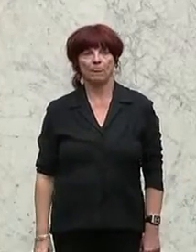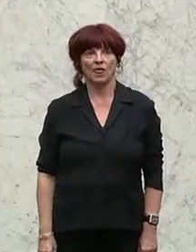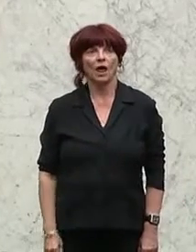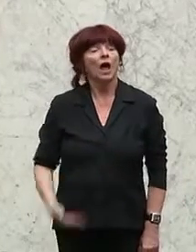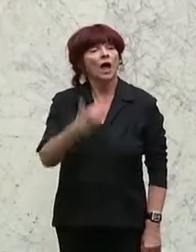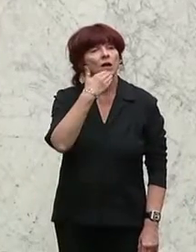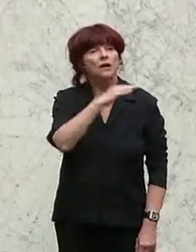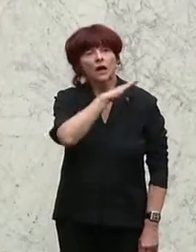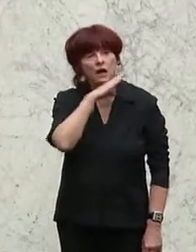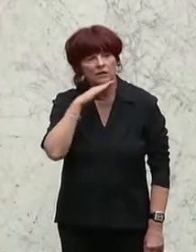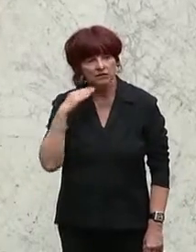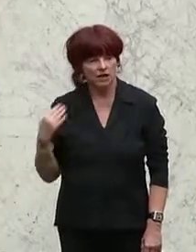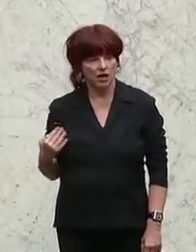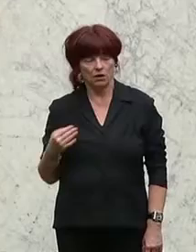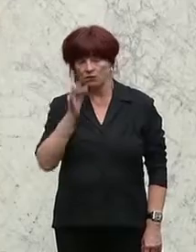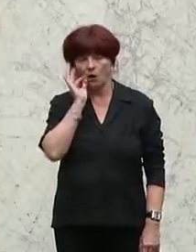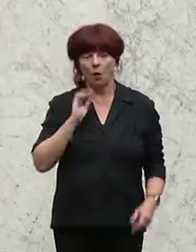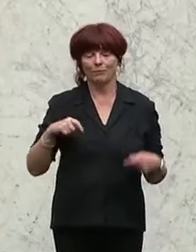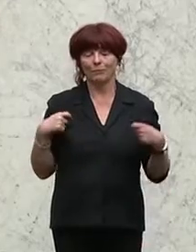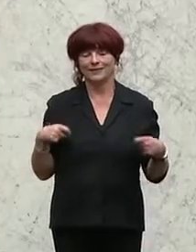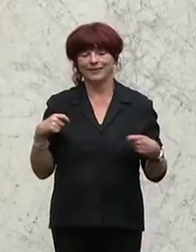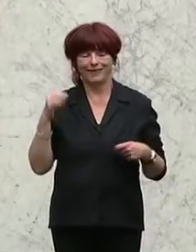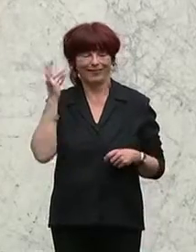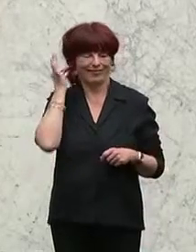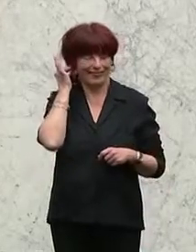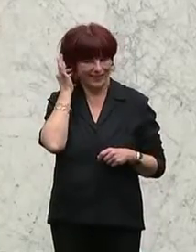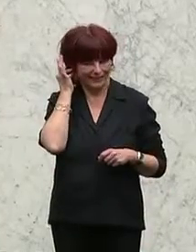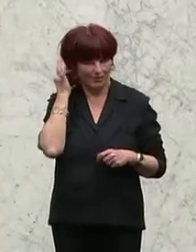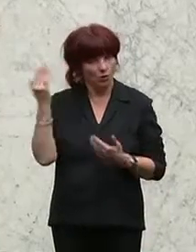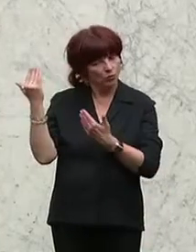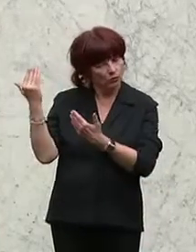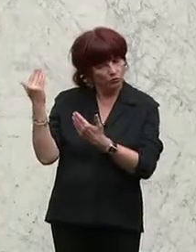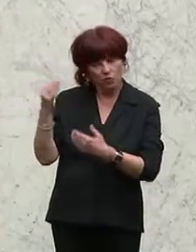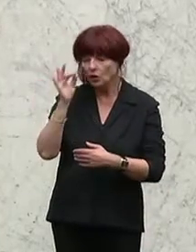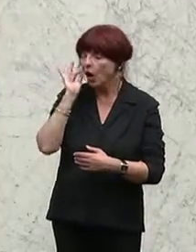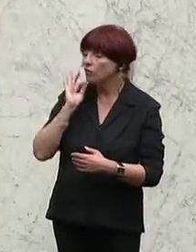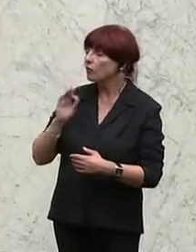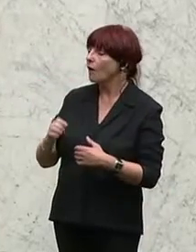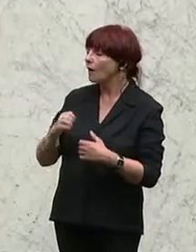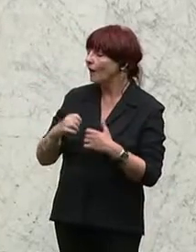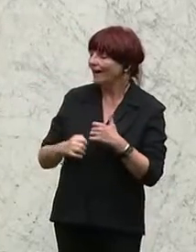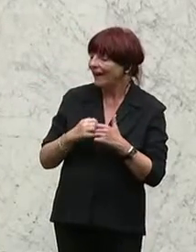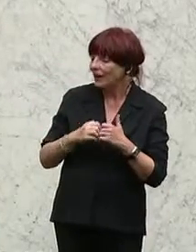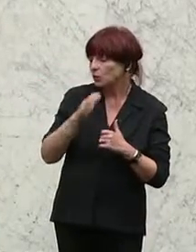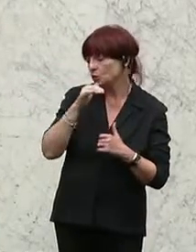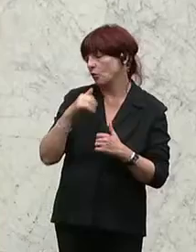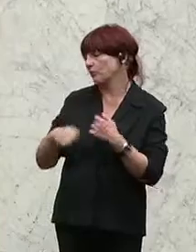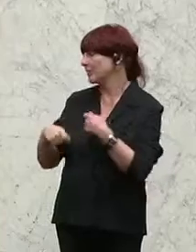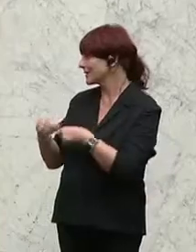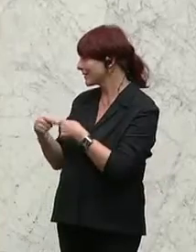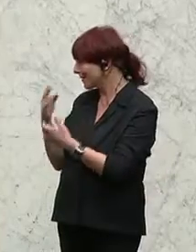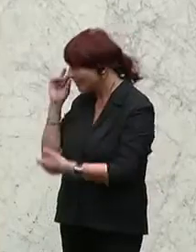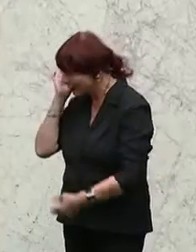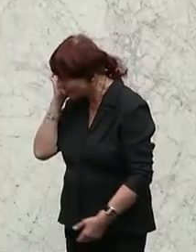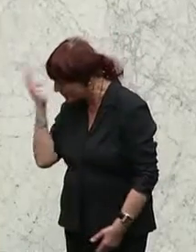Danke vielmals Frau Präsidentin, grüß Gott auch Frau Rechnungshof-Präsidentin, meine sehr